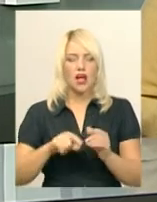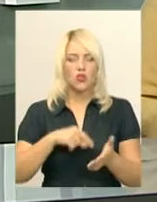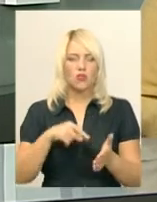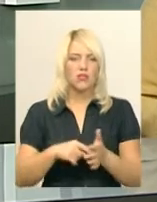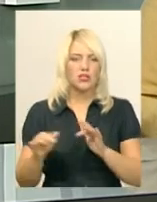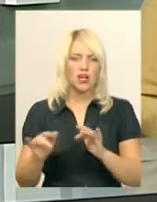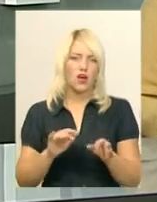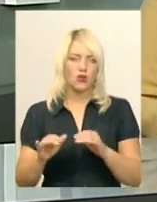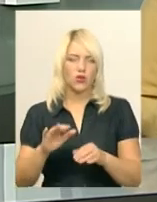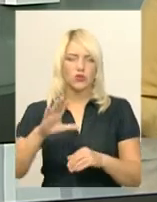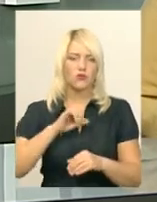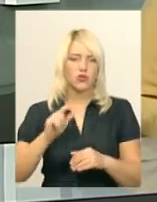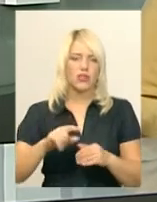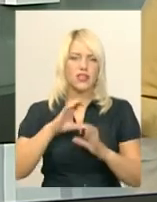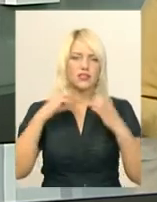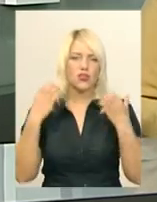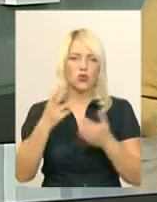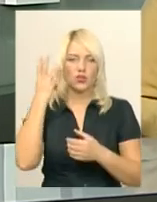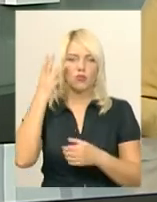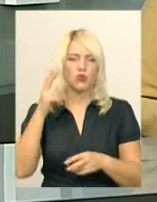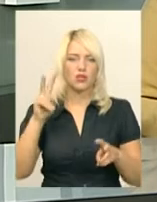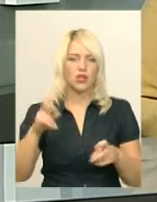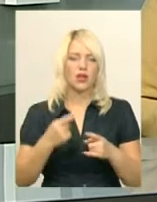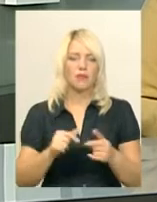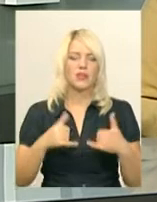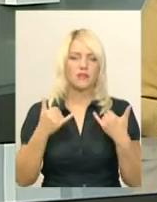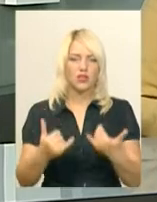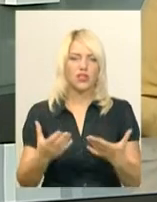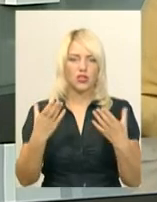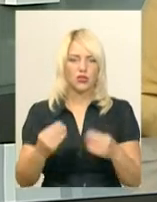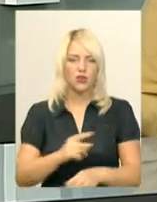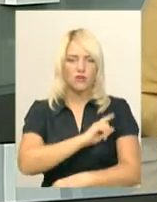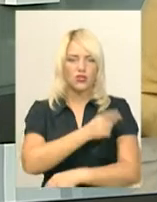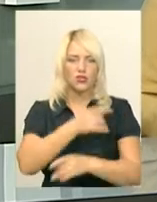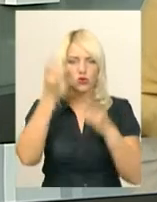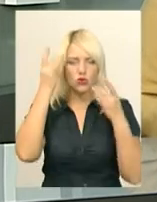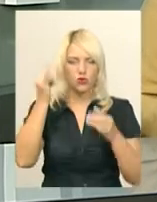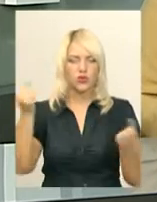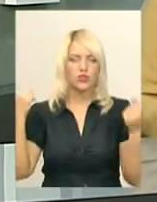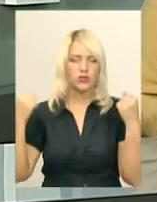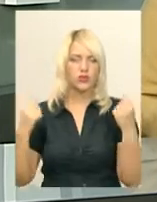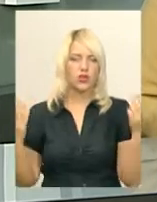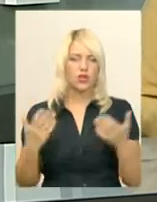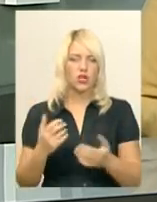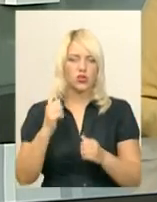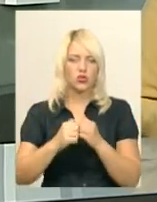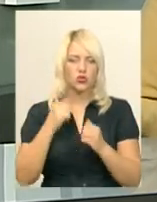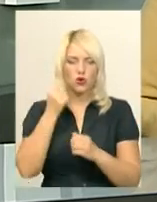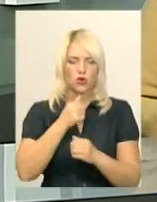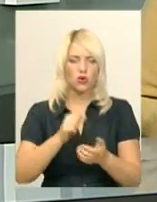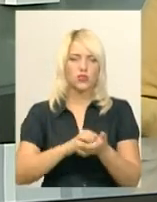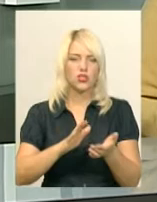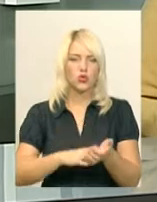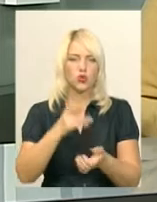в обласному центрі на стадіоні «Поділля». Присвятили її Дню фізичної культури і спорту, який щороку відзначають в Україні в другу суботу вересня.